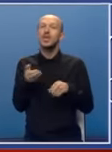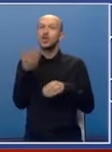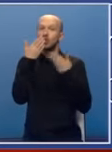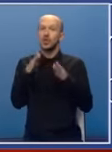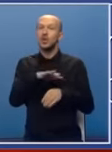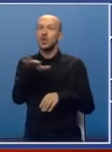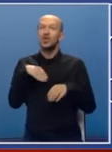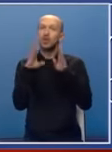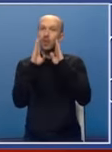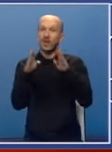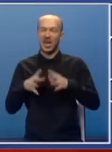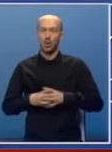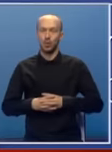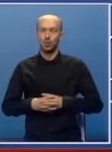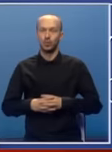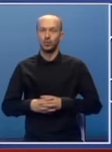našem poverenju